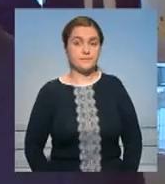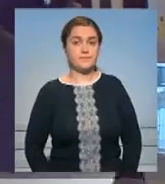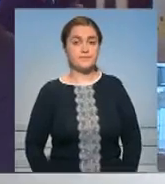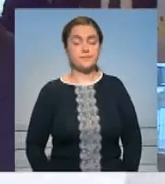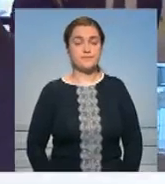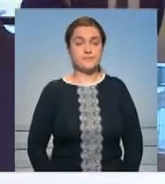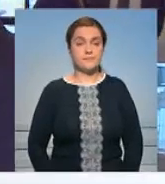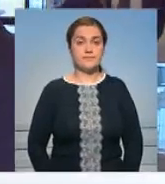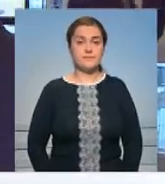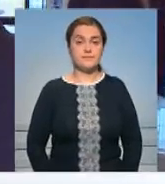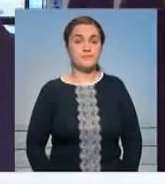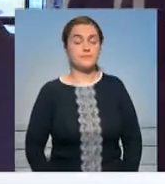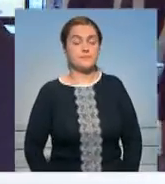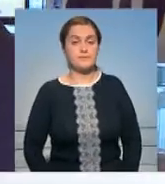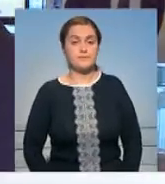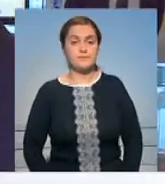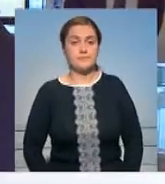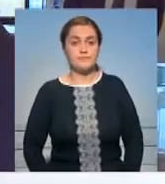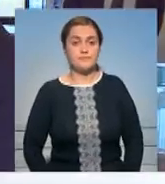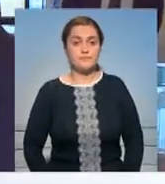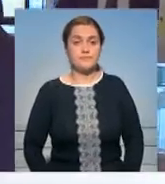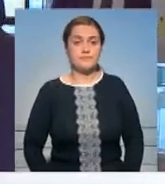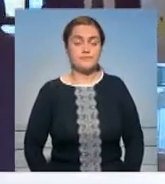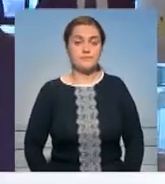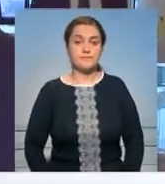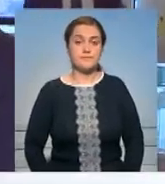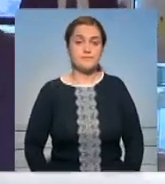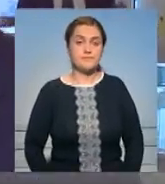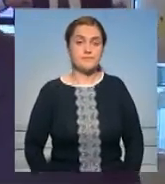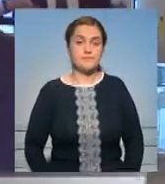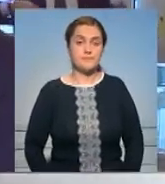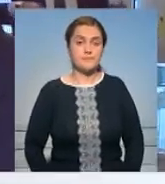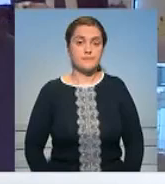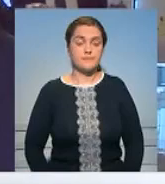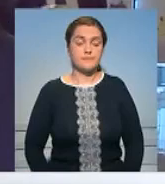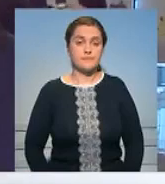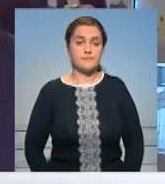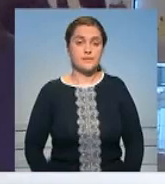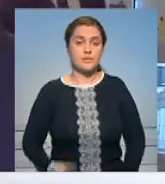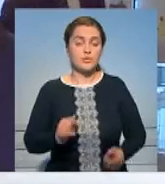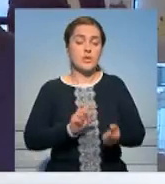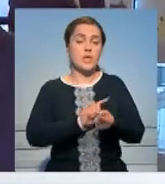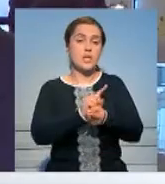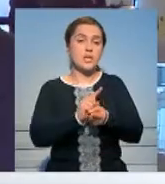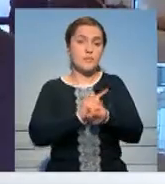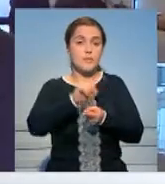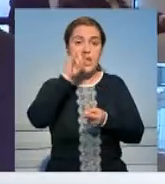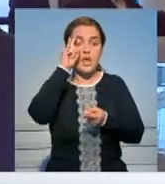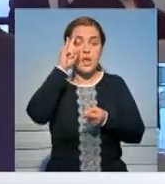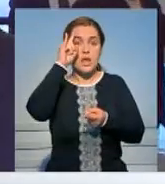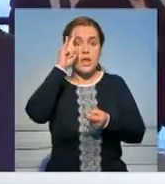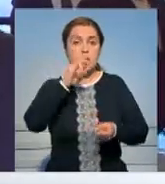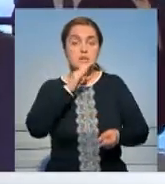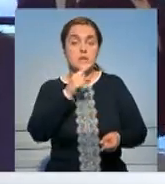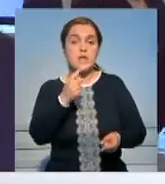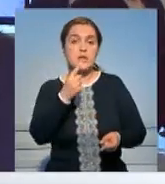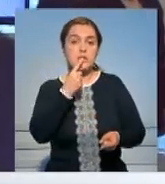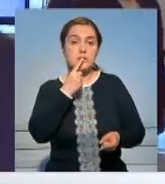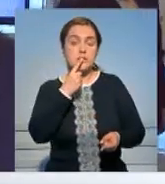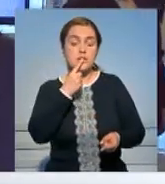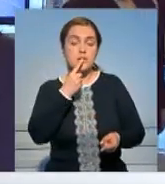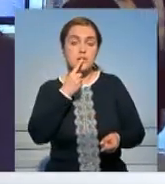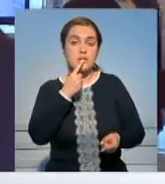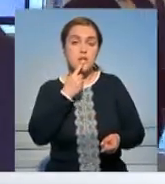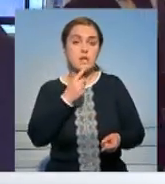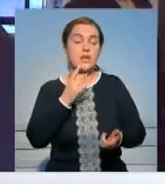бы отметил весовую роль принятых решений, в частности, переход на латинский алфавит. Мне импонирует